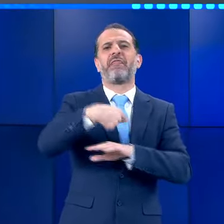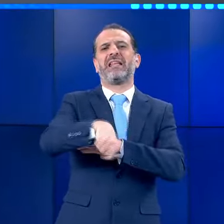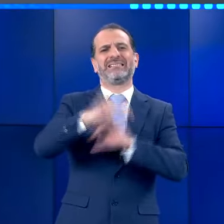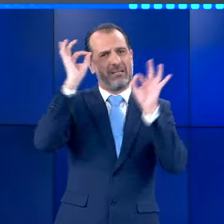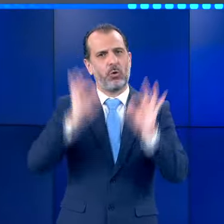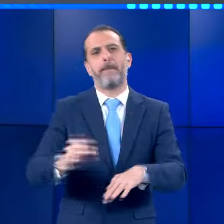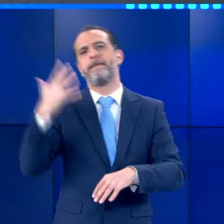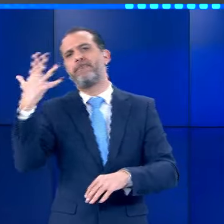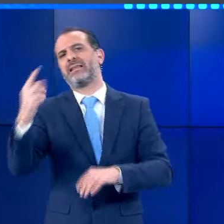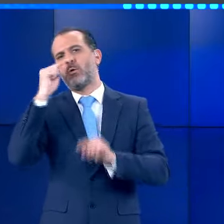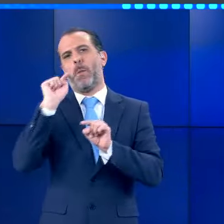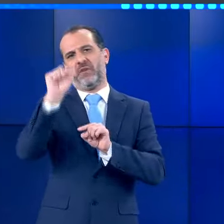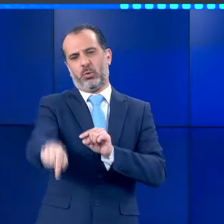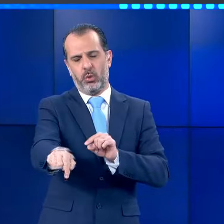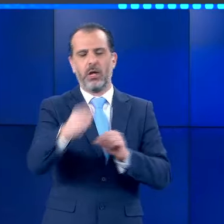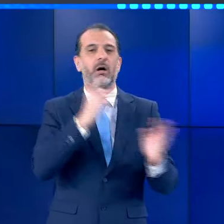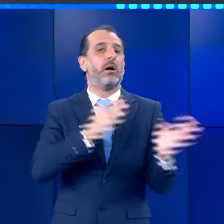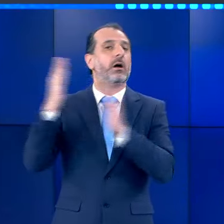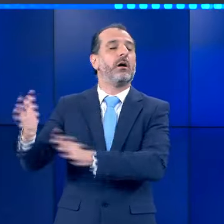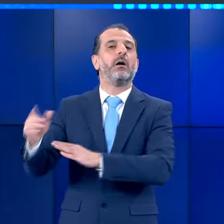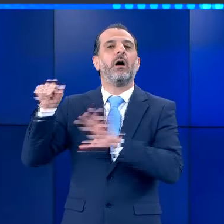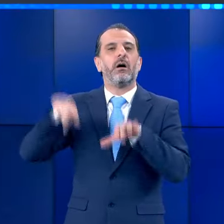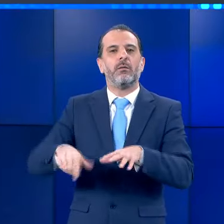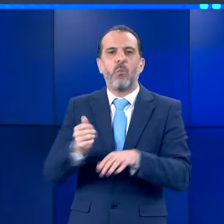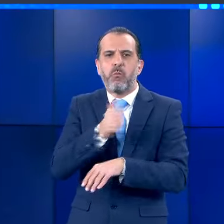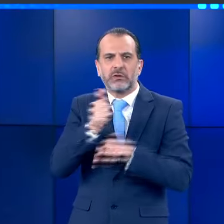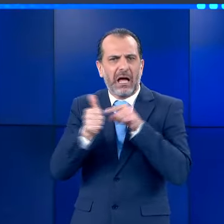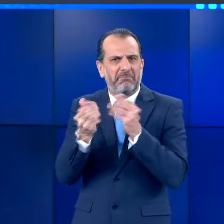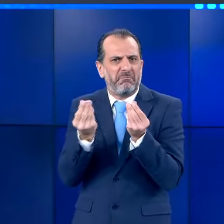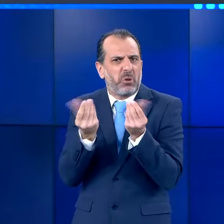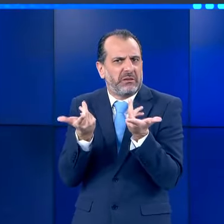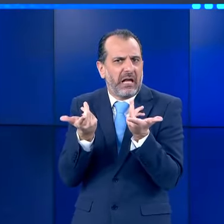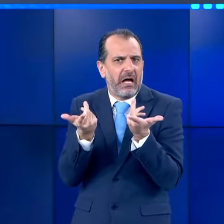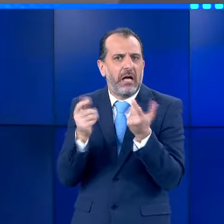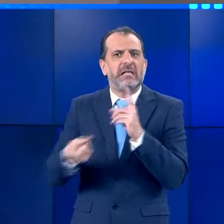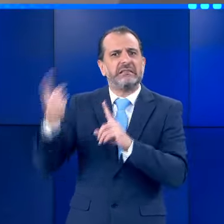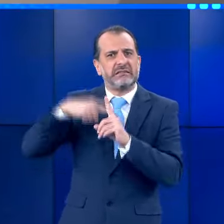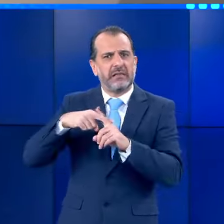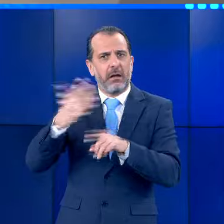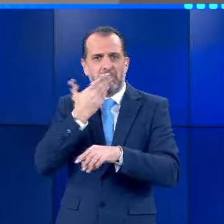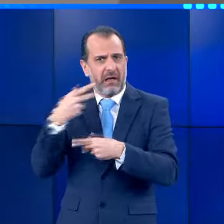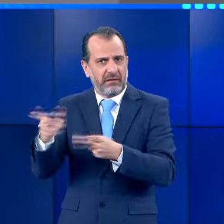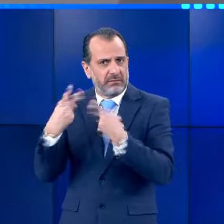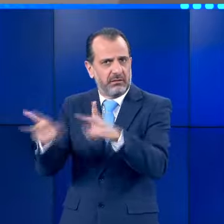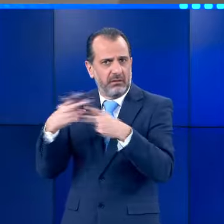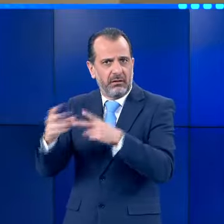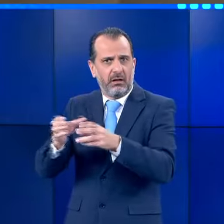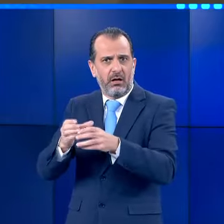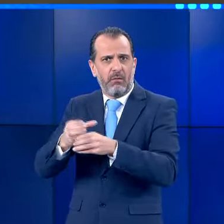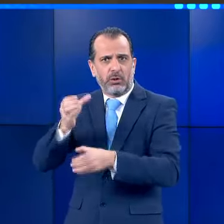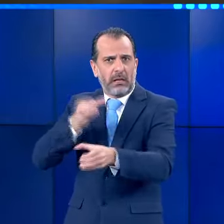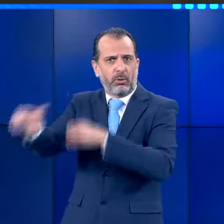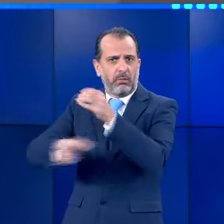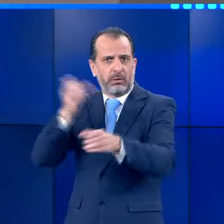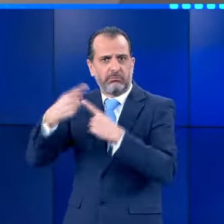Εν τω μεταξύ προχωράει η έρευνα των αρχών για την ποιότητα των ποτών και τις ποσότητες που κατανάλωσαν οι ανήλικοι μαθητές, ενώ